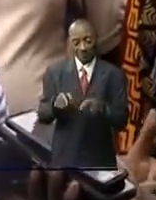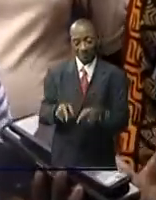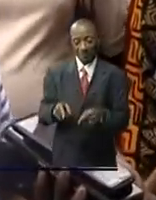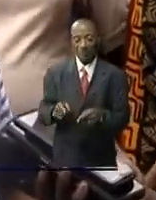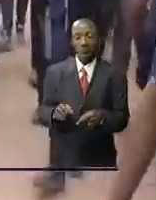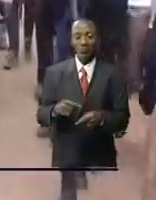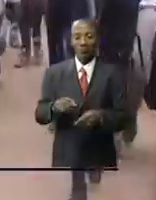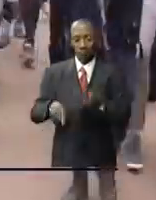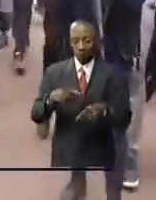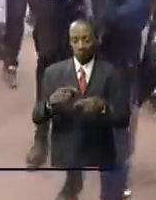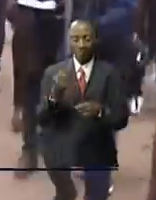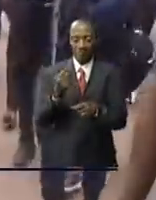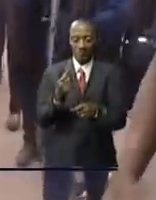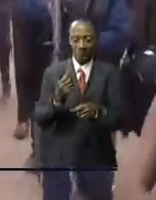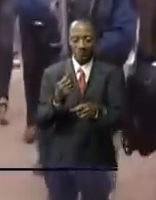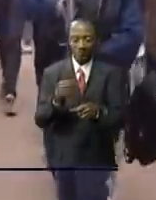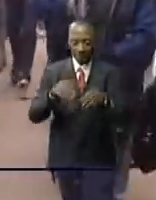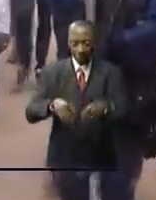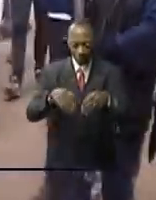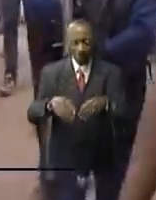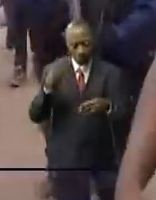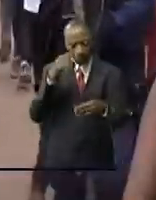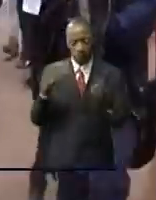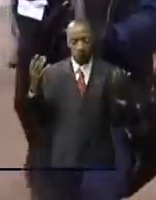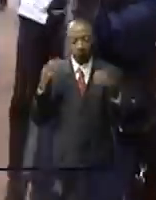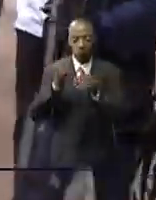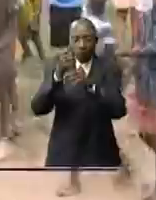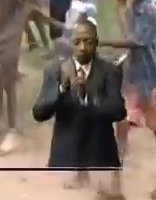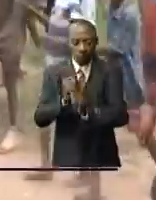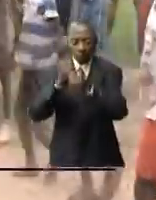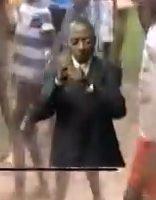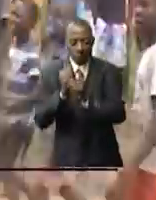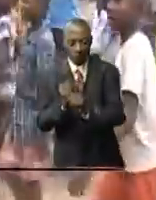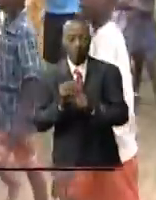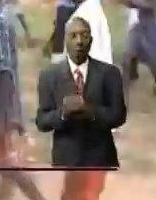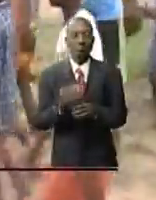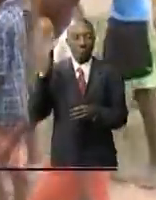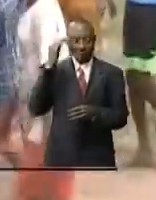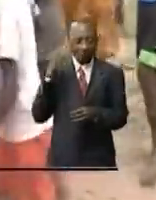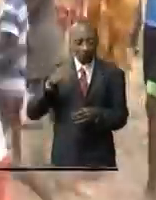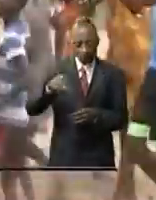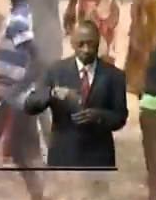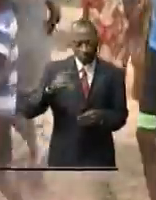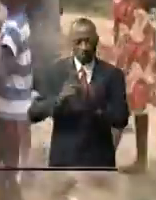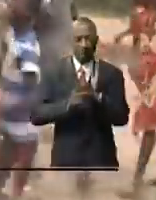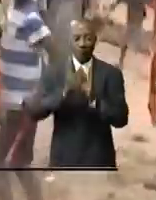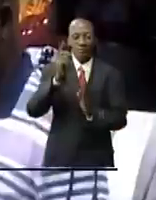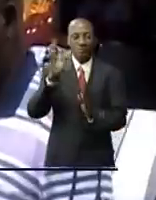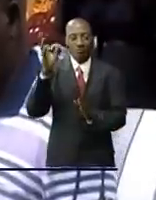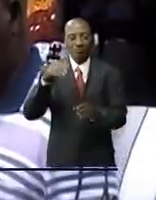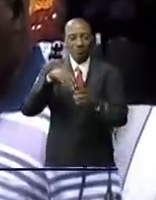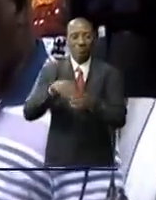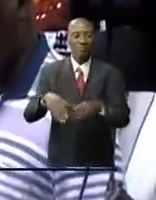distribution. Accompagné du ministre provincial du développement rural de la ville de Kinshasa et du directeur de l'Office national de l